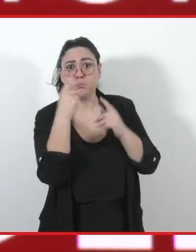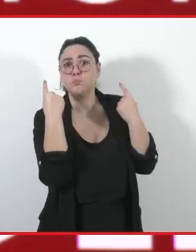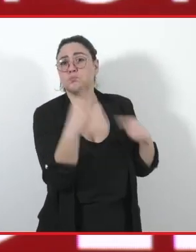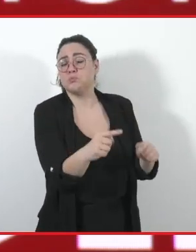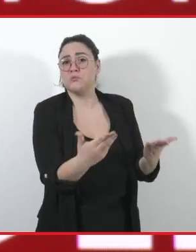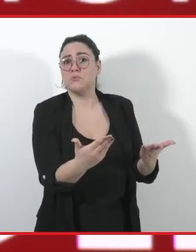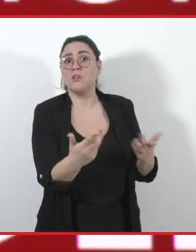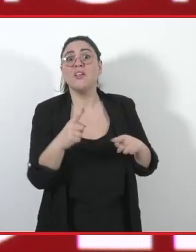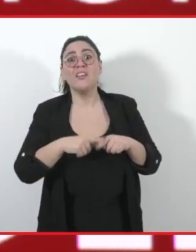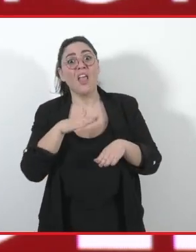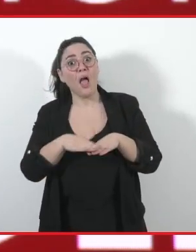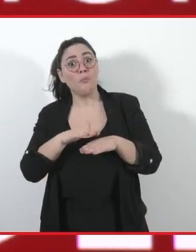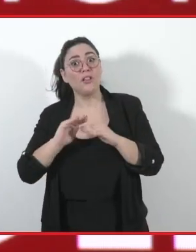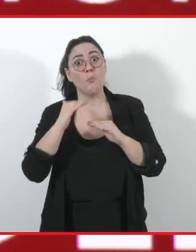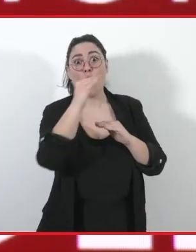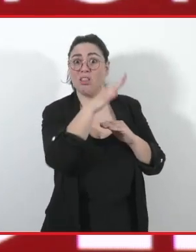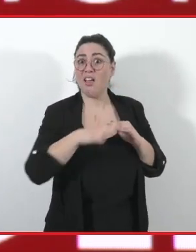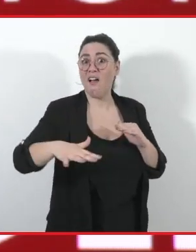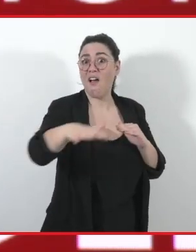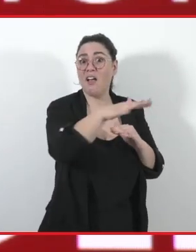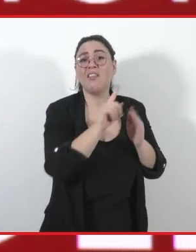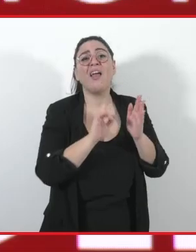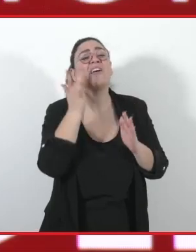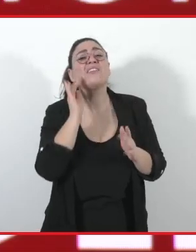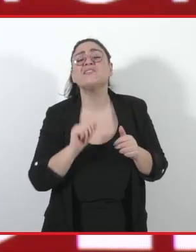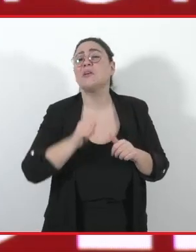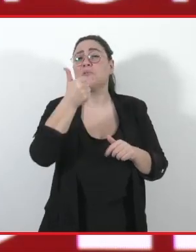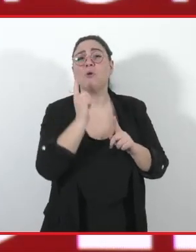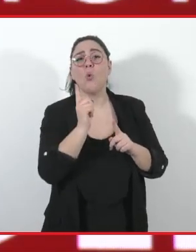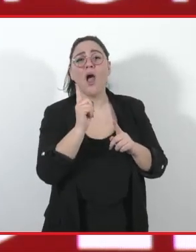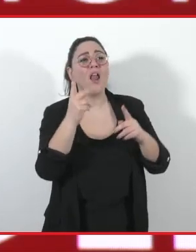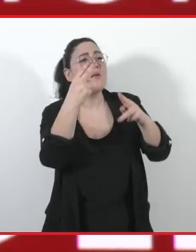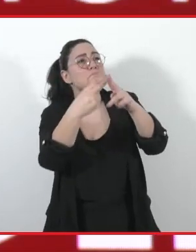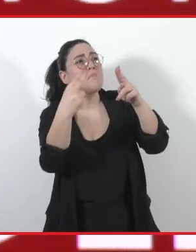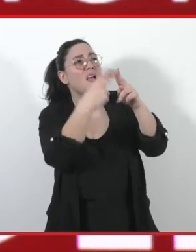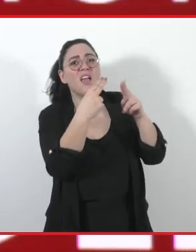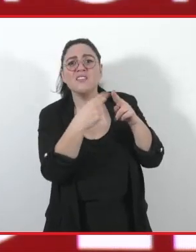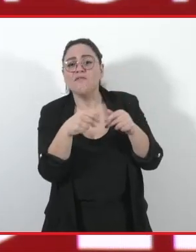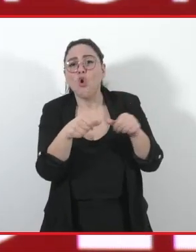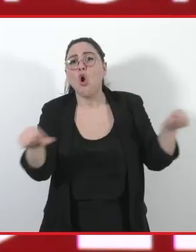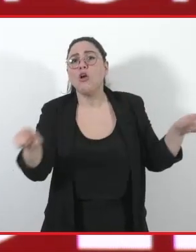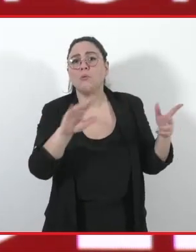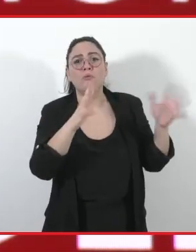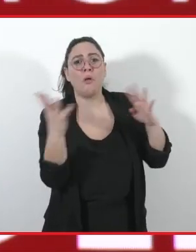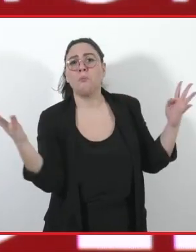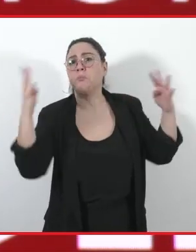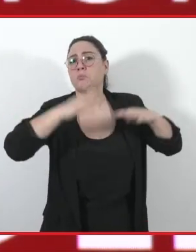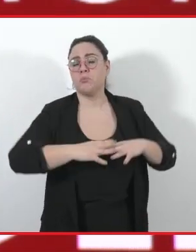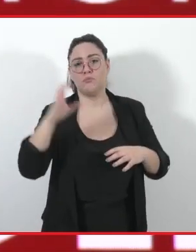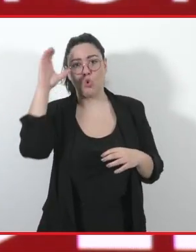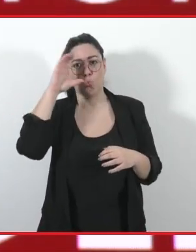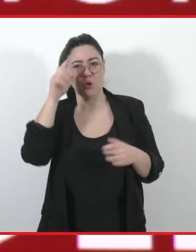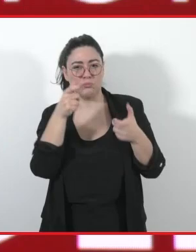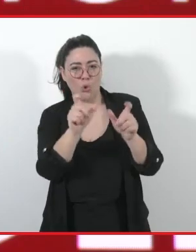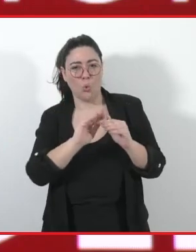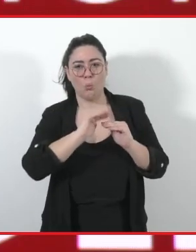rischio più imminente, è quello che vadano progressivamente in crisi i pezzi fondamentali dell'economia. Il turismo montano,